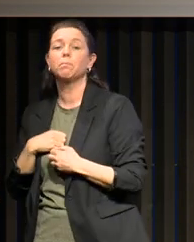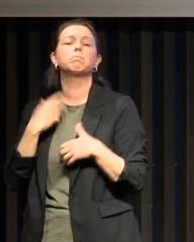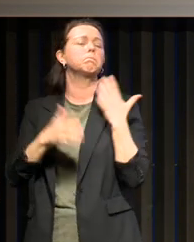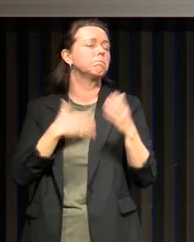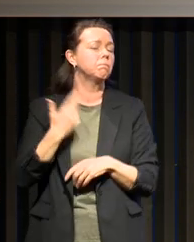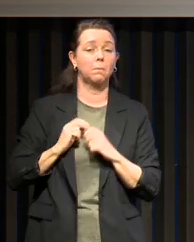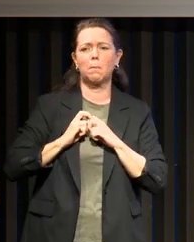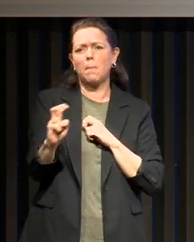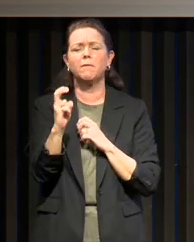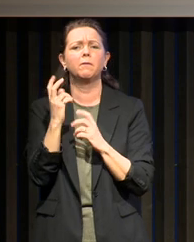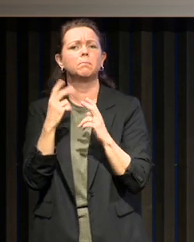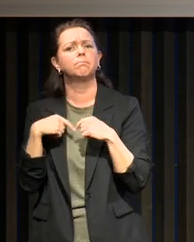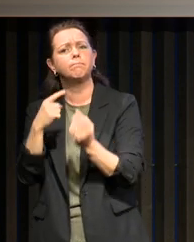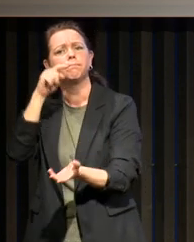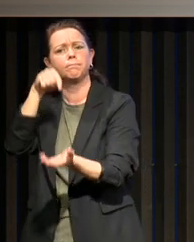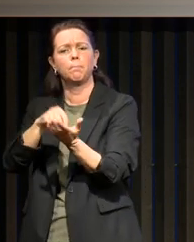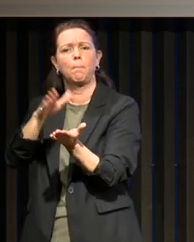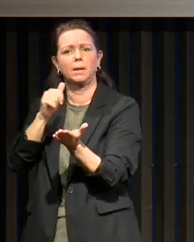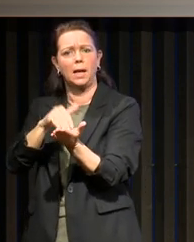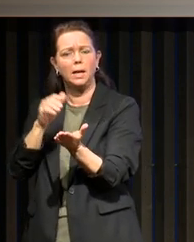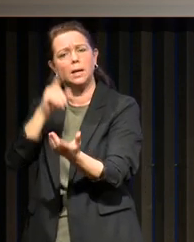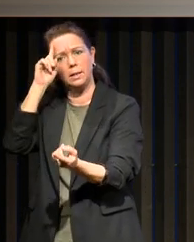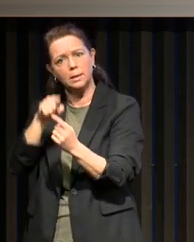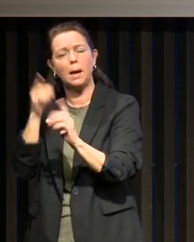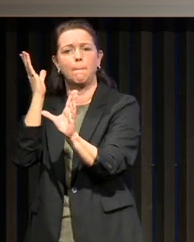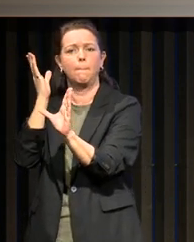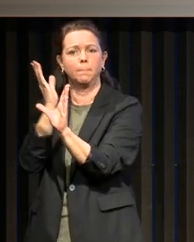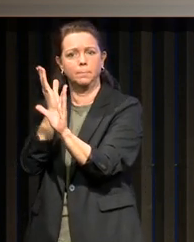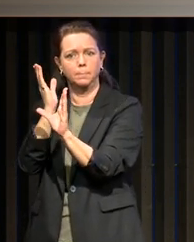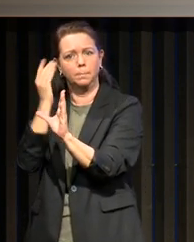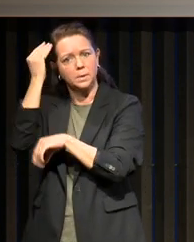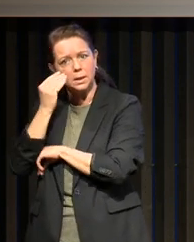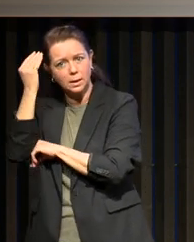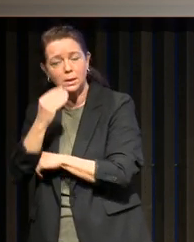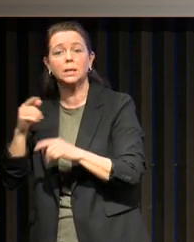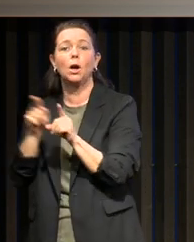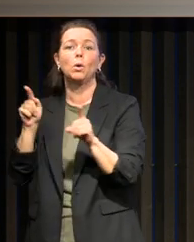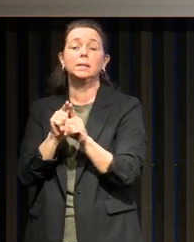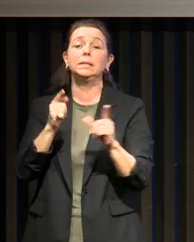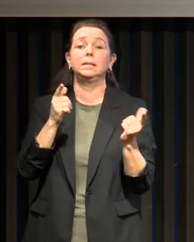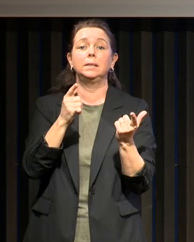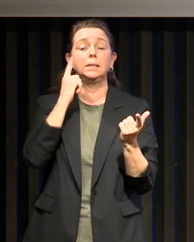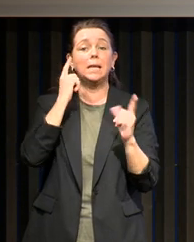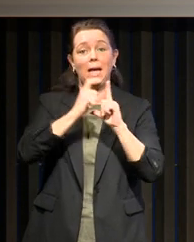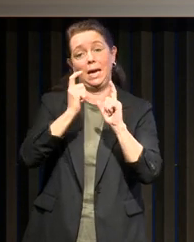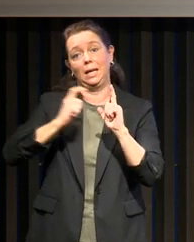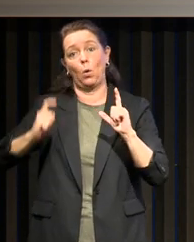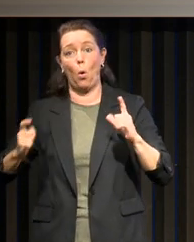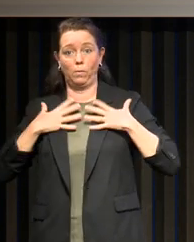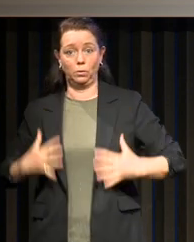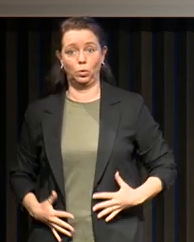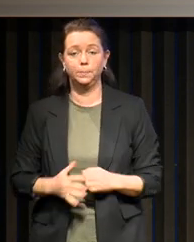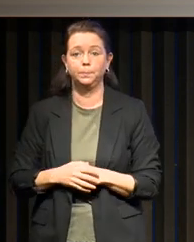à la psychiatrie, puis à l'électrophysiologie. On va avoir l'importance par rapport aux aptitudes du sommeil. Puis je suis revenu à Bordeaux pour la médecine du sommeil